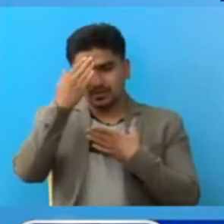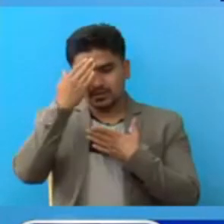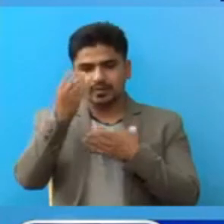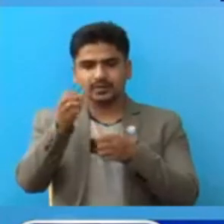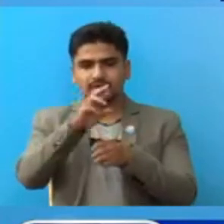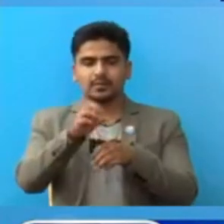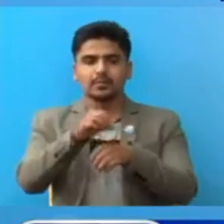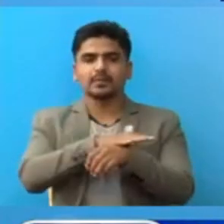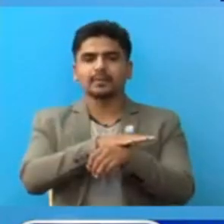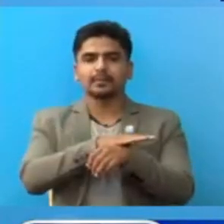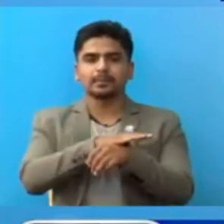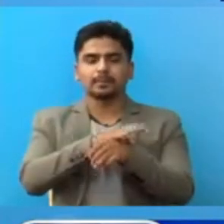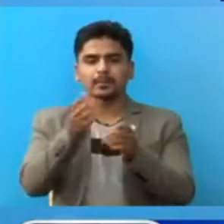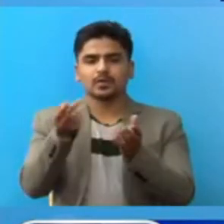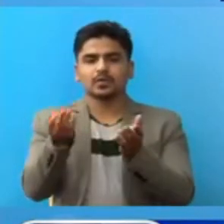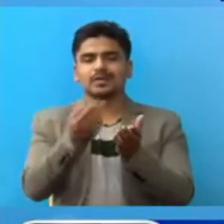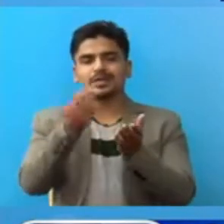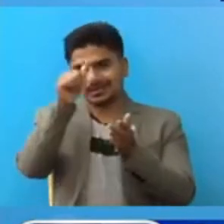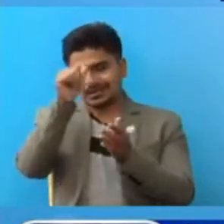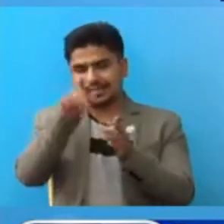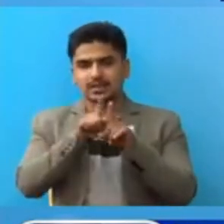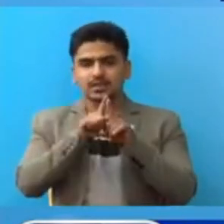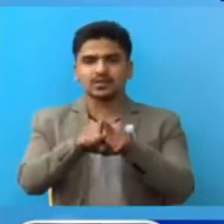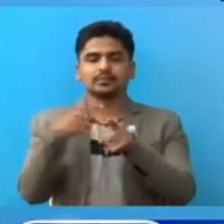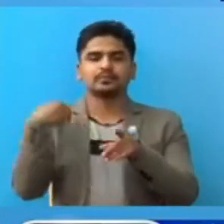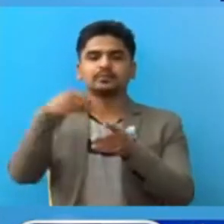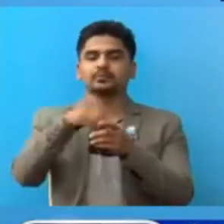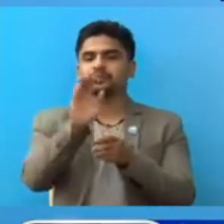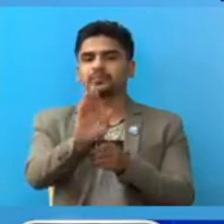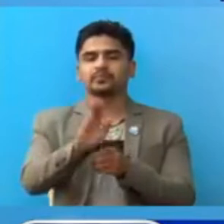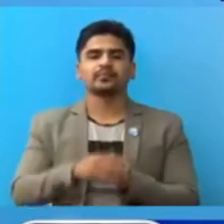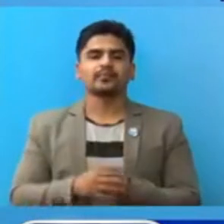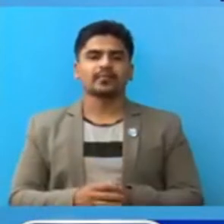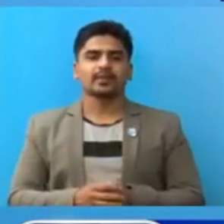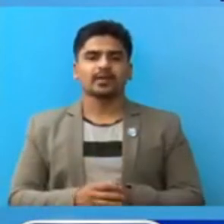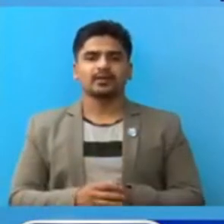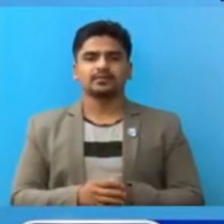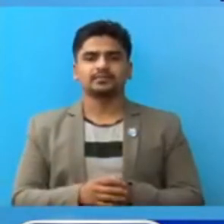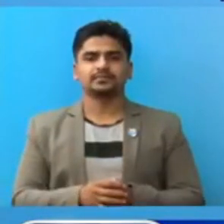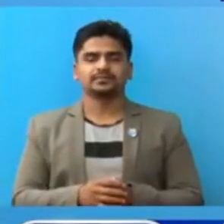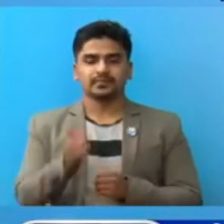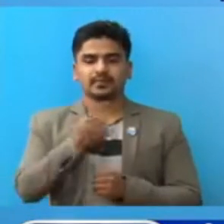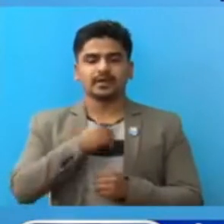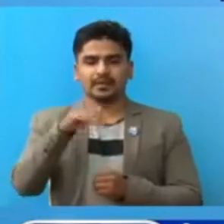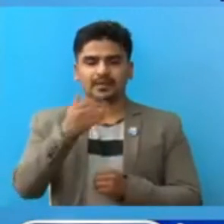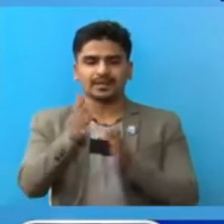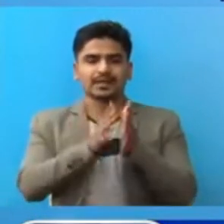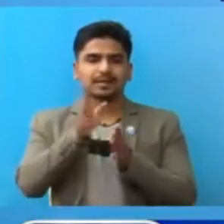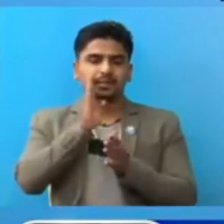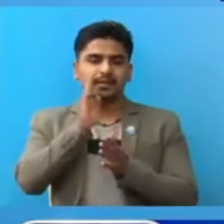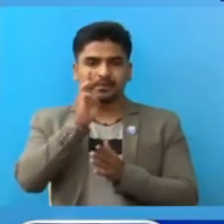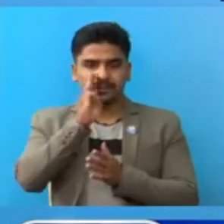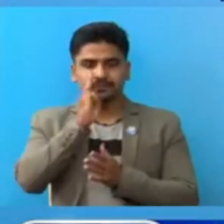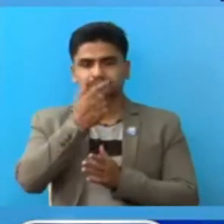रप्रभाव को पछिल्लो विवरांड का साथ उपस्तित वाएका छो हामी लाई सांकेतिक